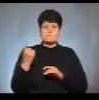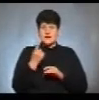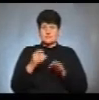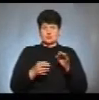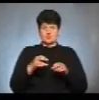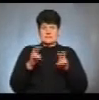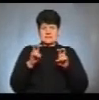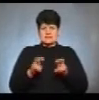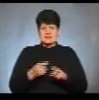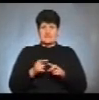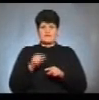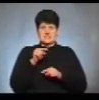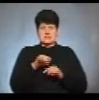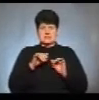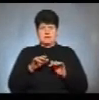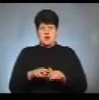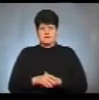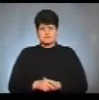судове засідання у цій справі.